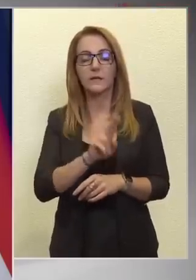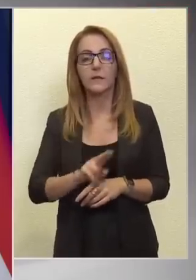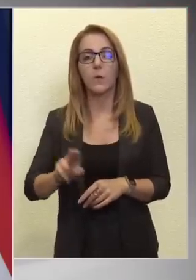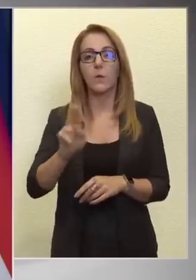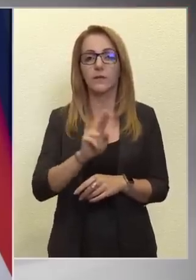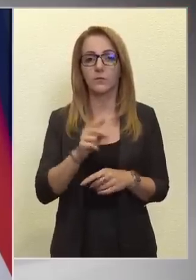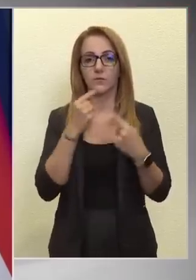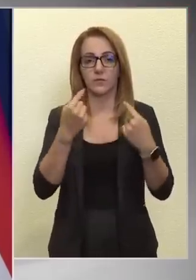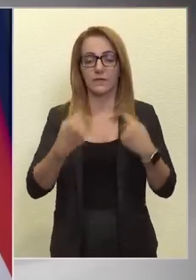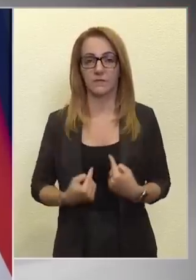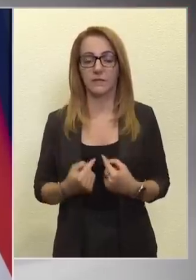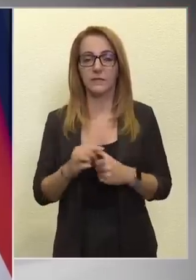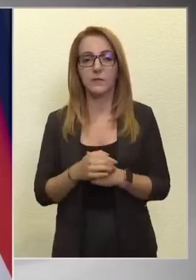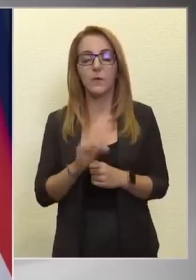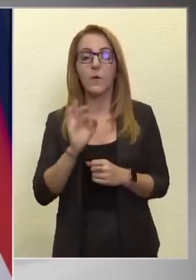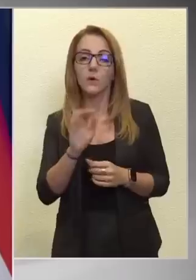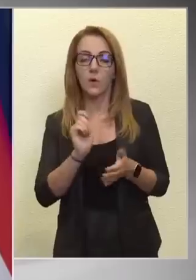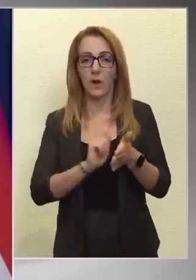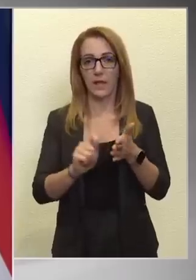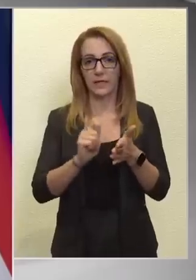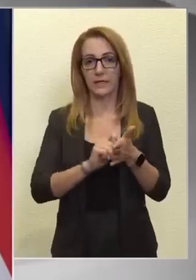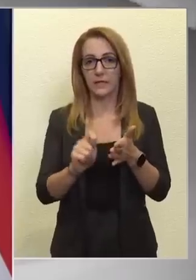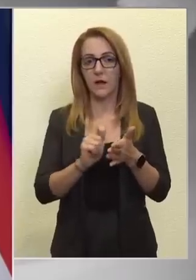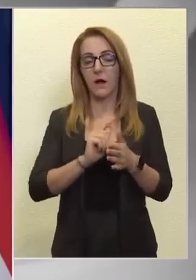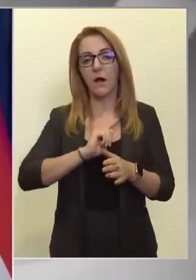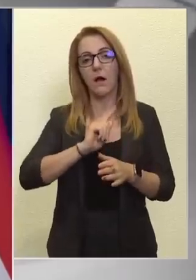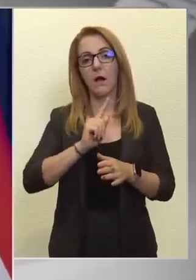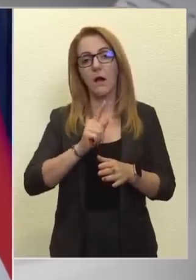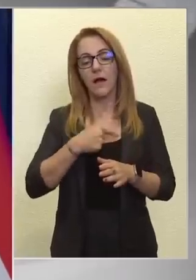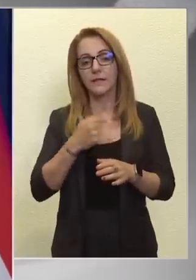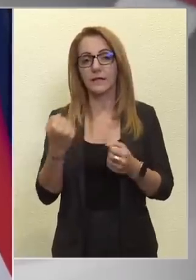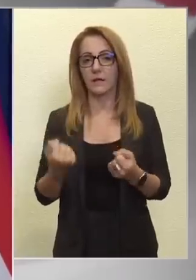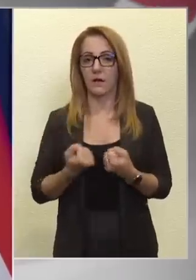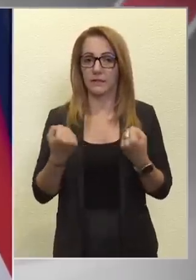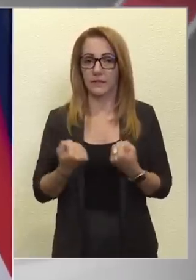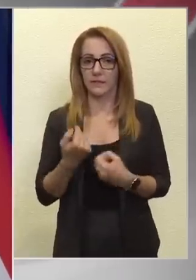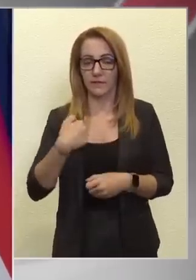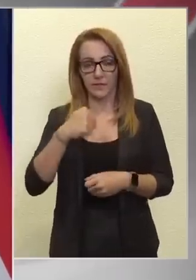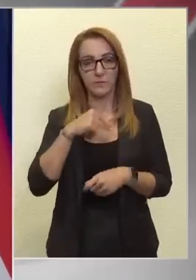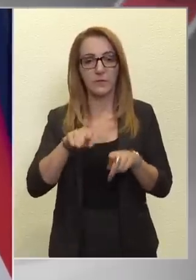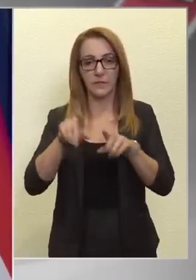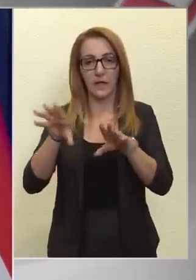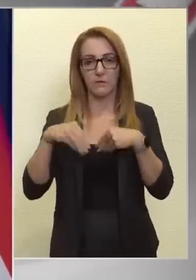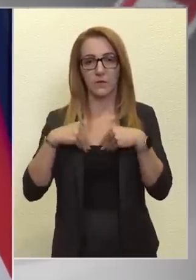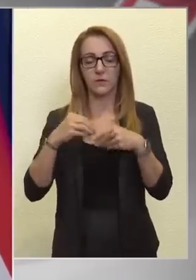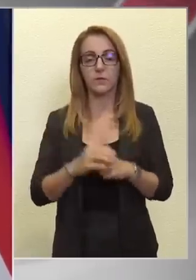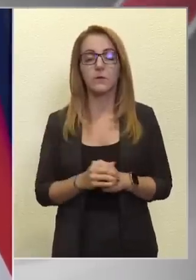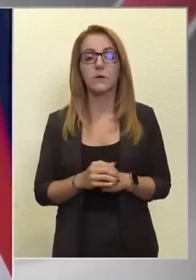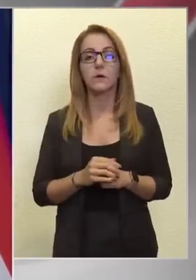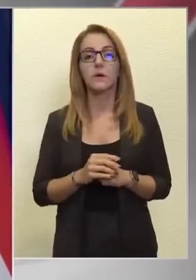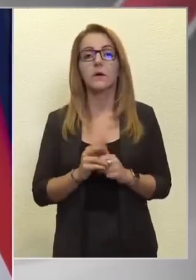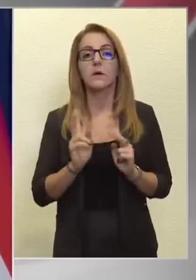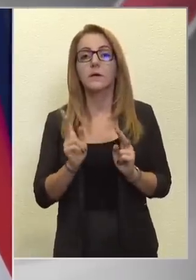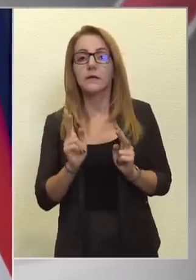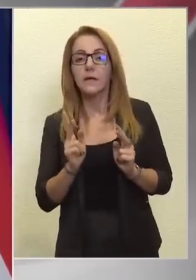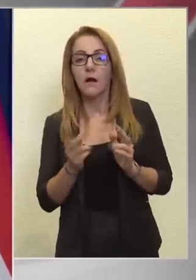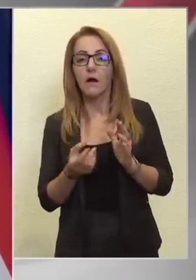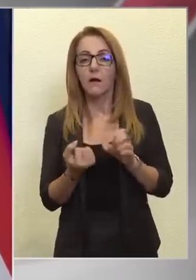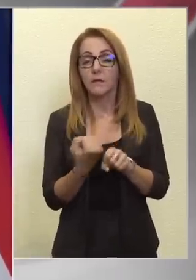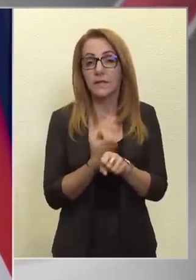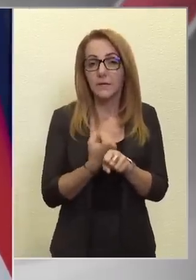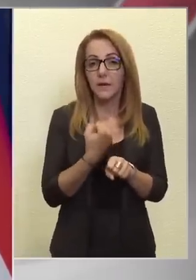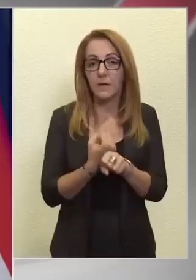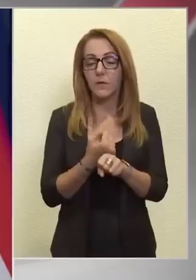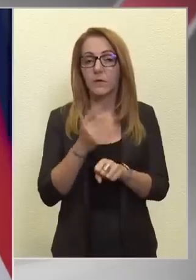definíció, és jól leírja az energiaintenzívítást. Tehát mi ezt elfogadtuk. Ki a termelő? A